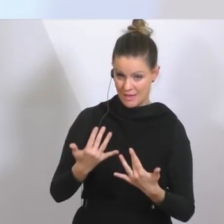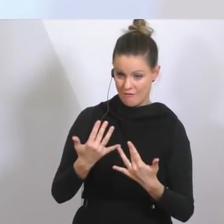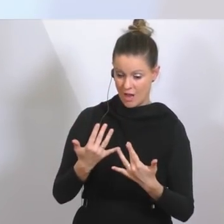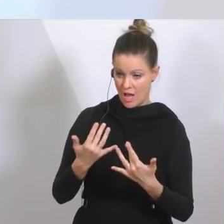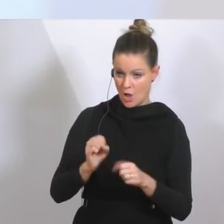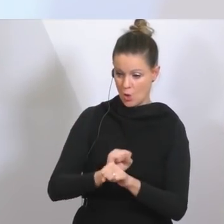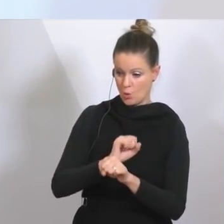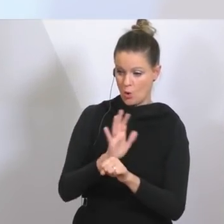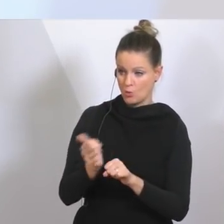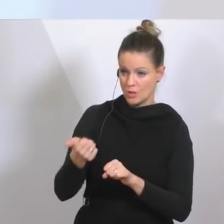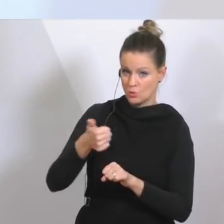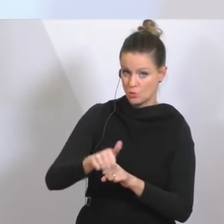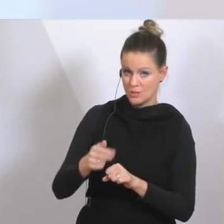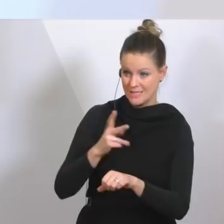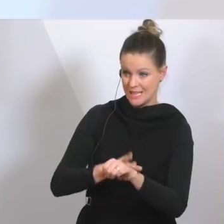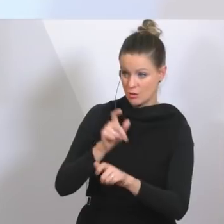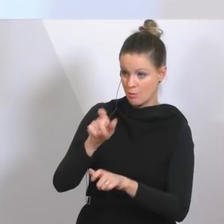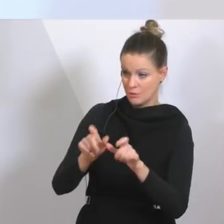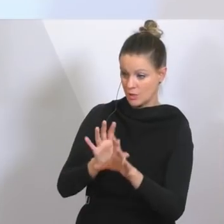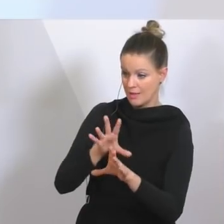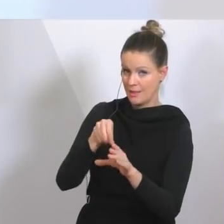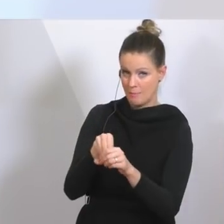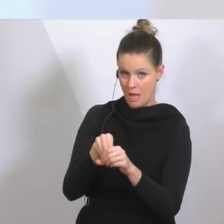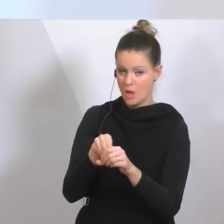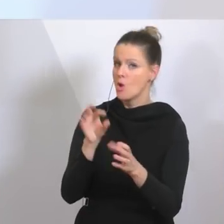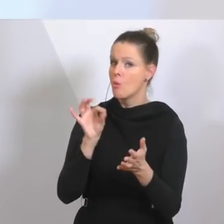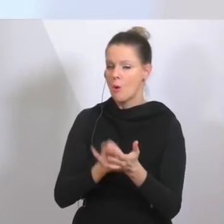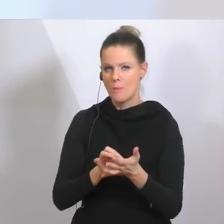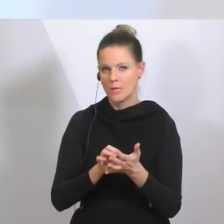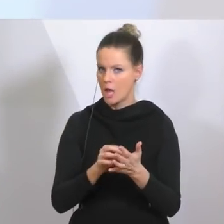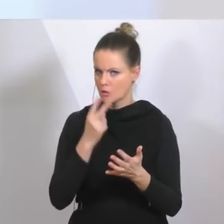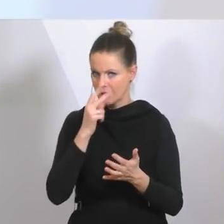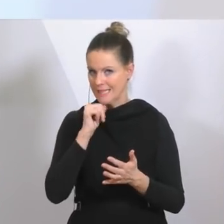-Zusatzerkrankten sozusagen vorhanden ist. Das schaut bisher nicht so aus.